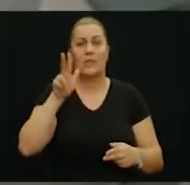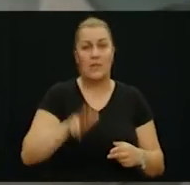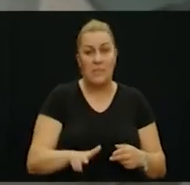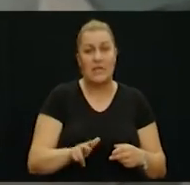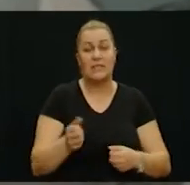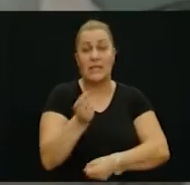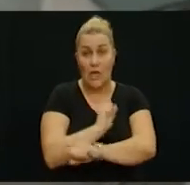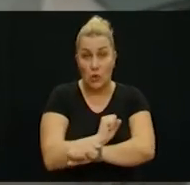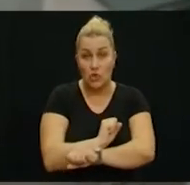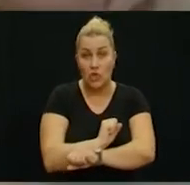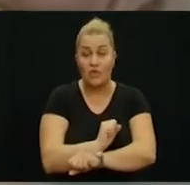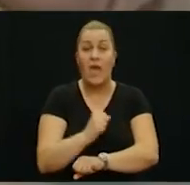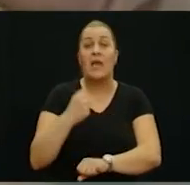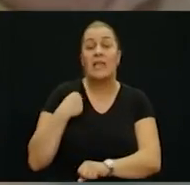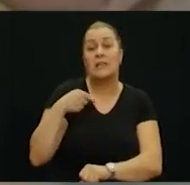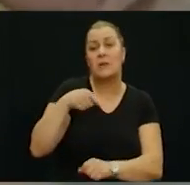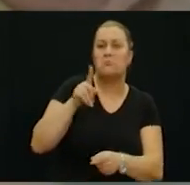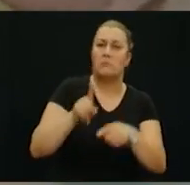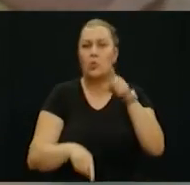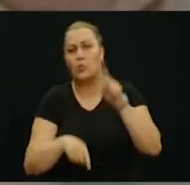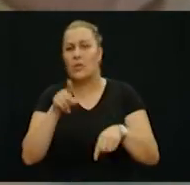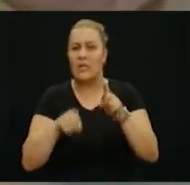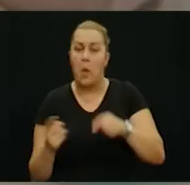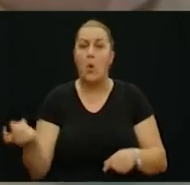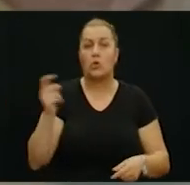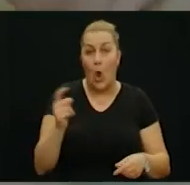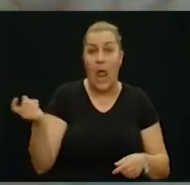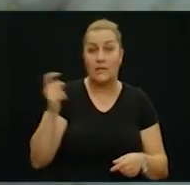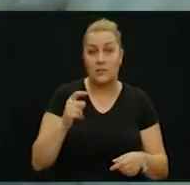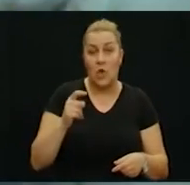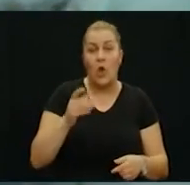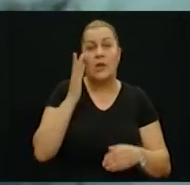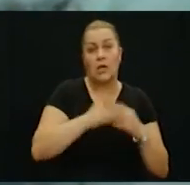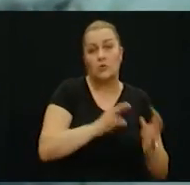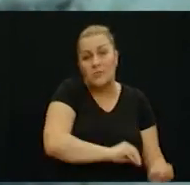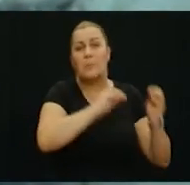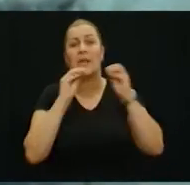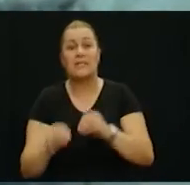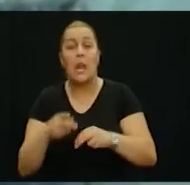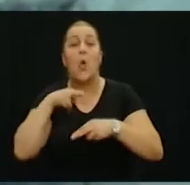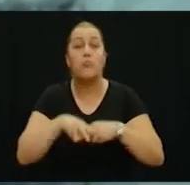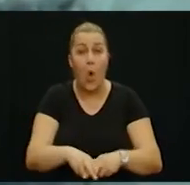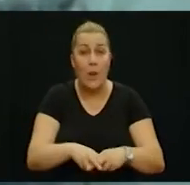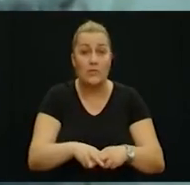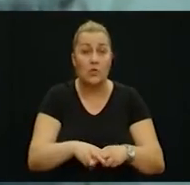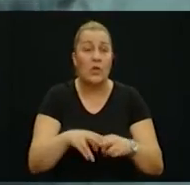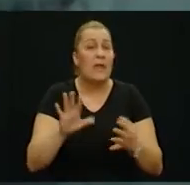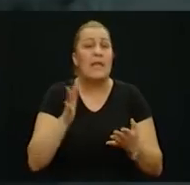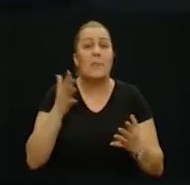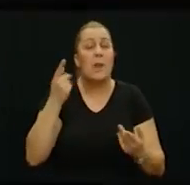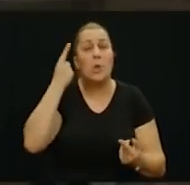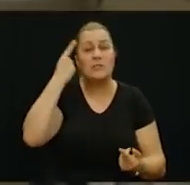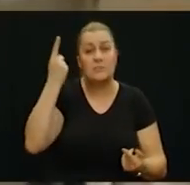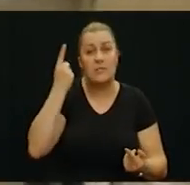mjeseca zatočeništva, ja sam tu i tamo dolazio. Onda sam se na koncu i preselio u bolnicu jer više nije imalo